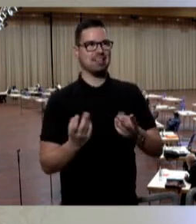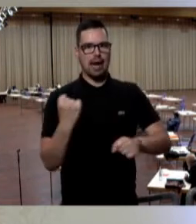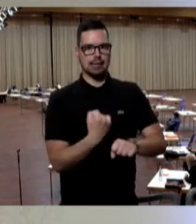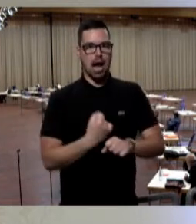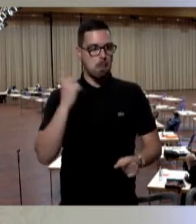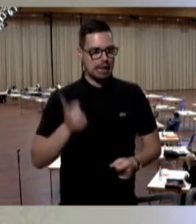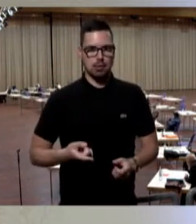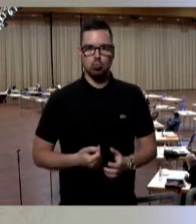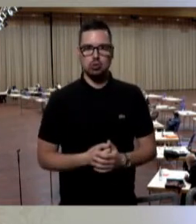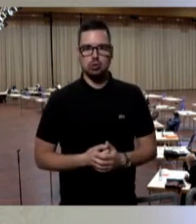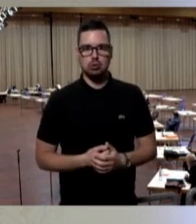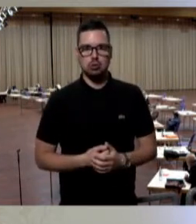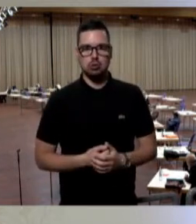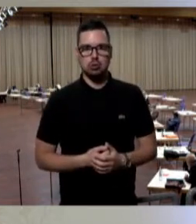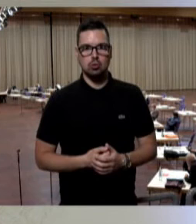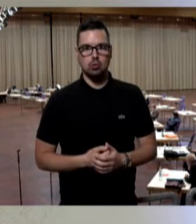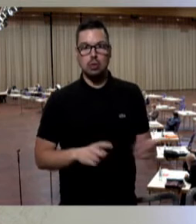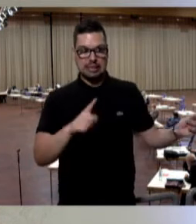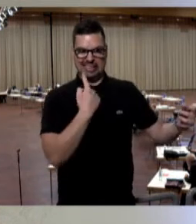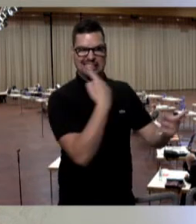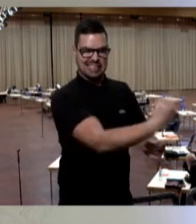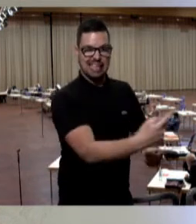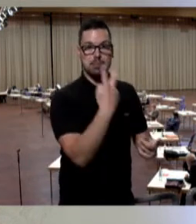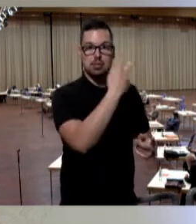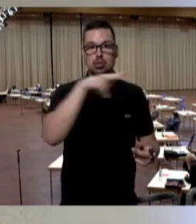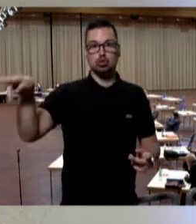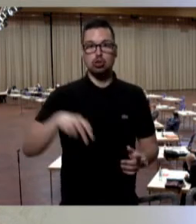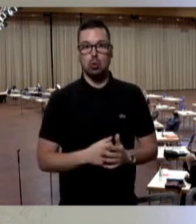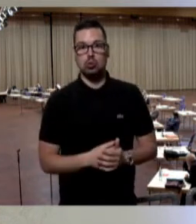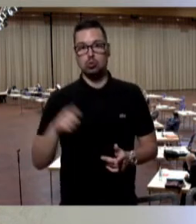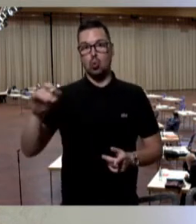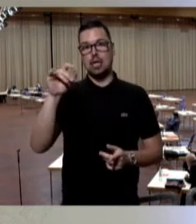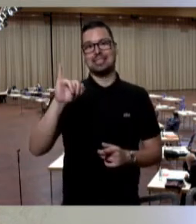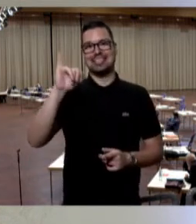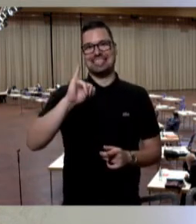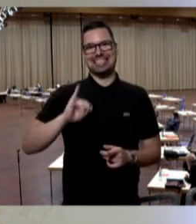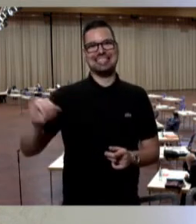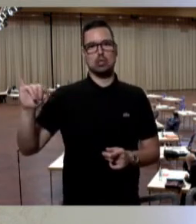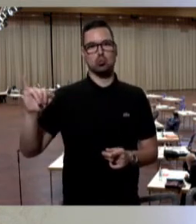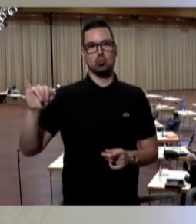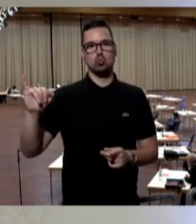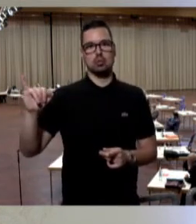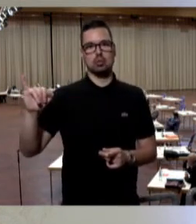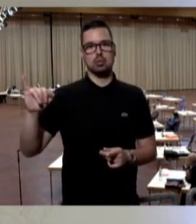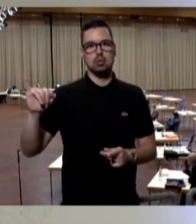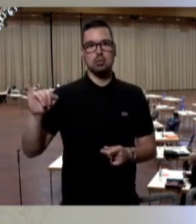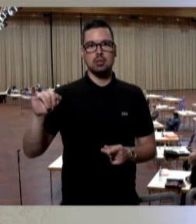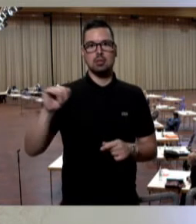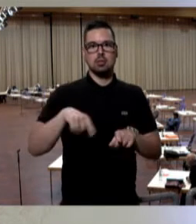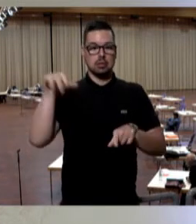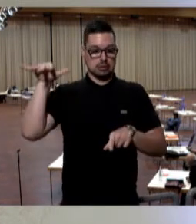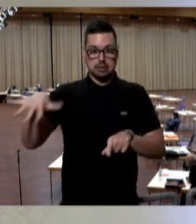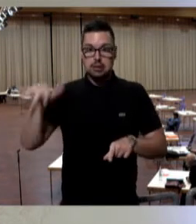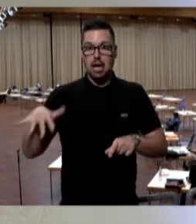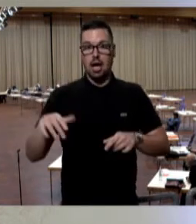Und wenn Sie sich mal einfach anschauen, was am Helmhorns-Institut für pharmazeutische Forschung in den letzten Wochen und